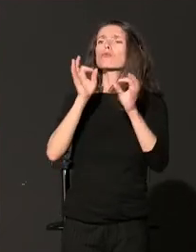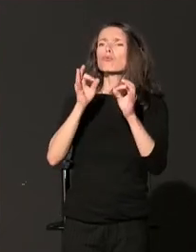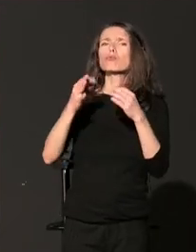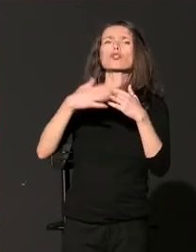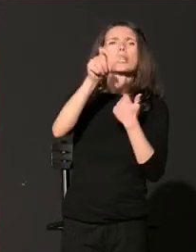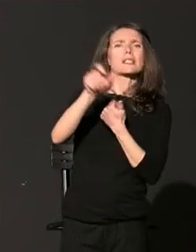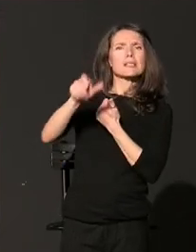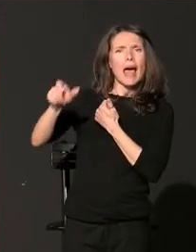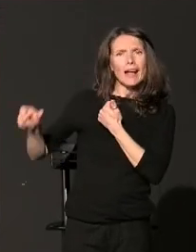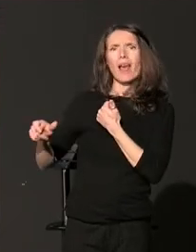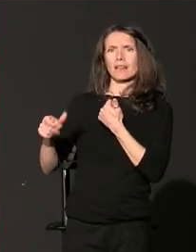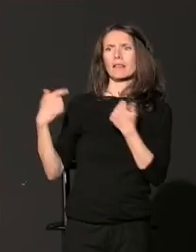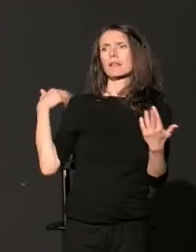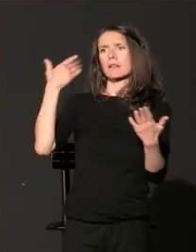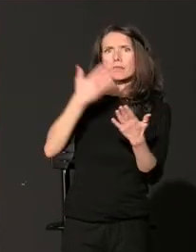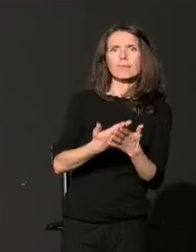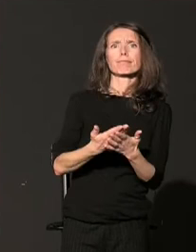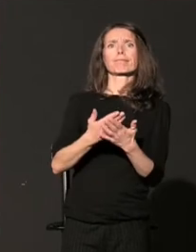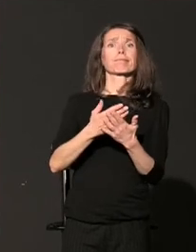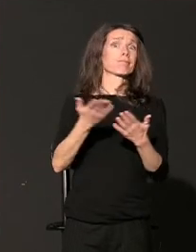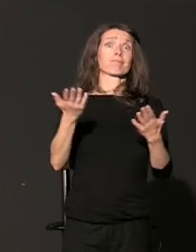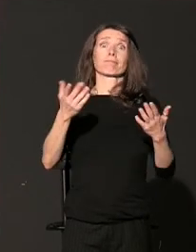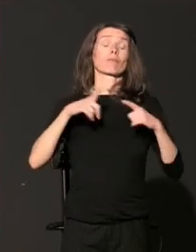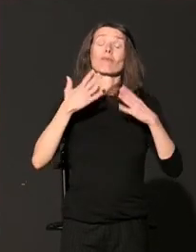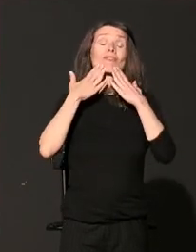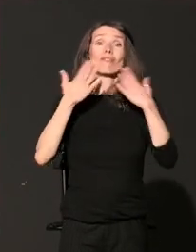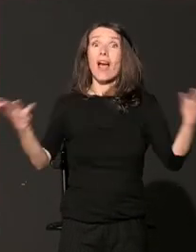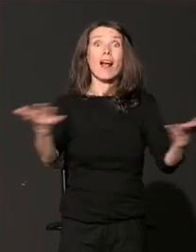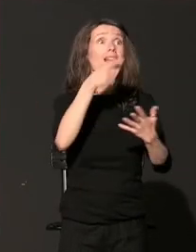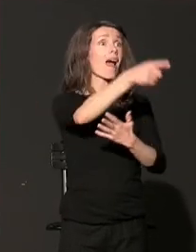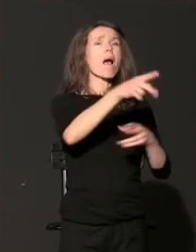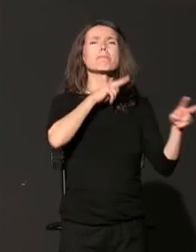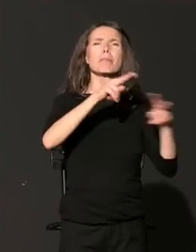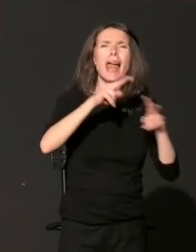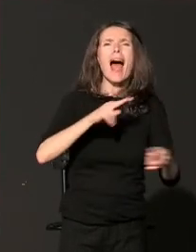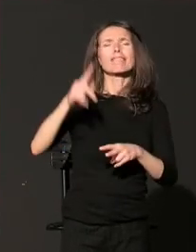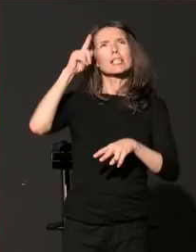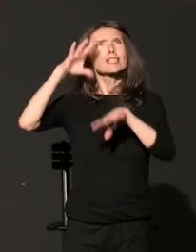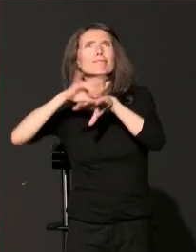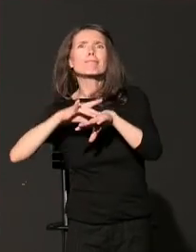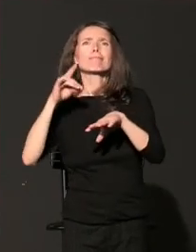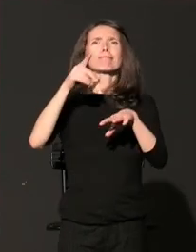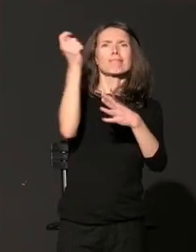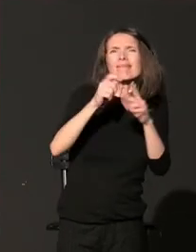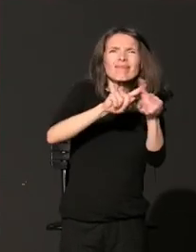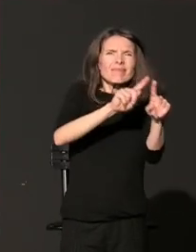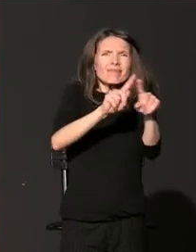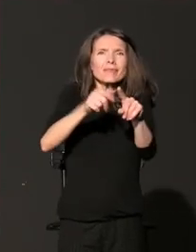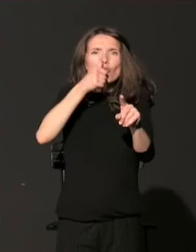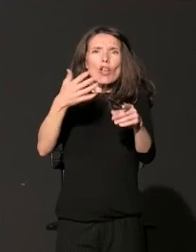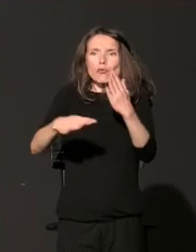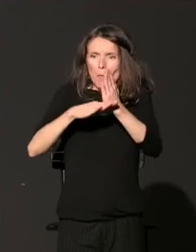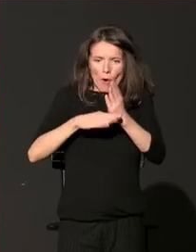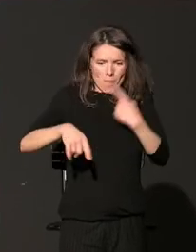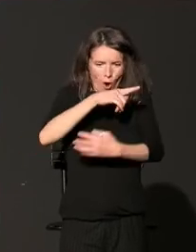izuzetno doprineli, živjeli pravnici, živjeli kreativci, da naše poruke stignu do onih do kome su bile namenjene.